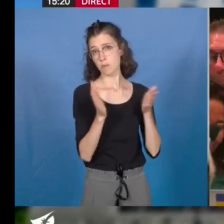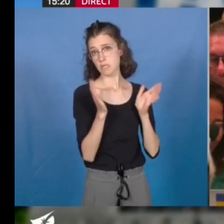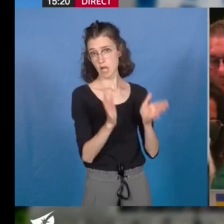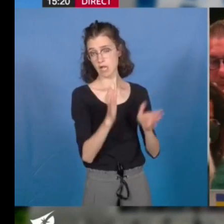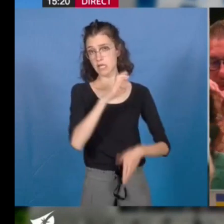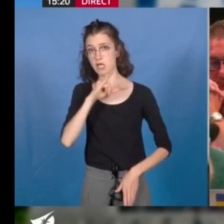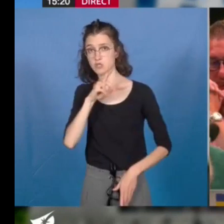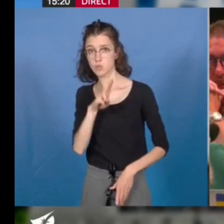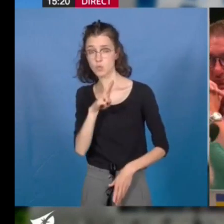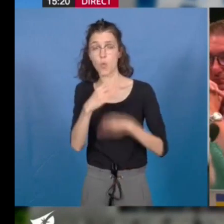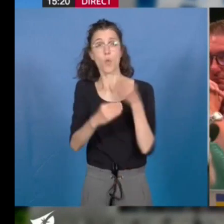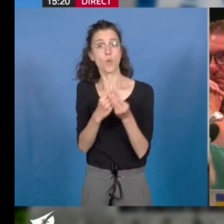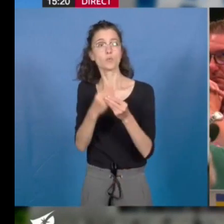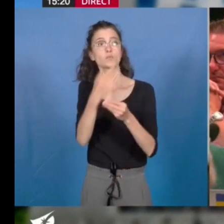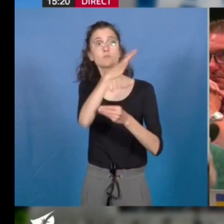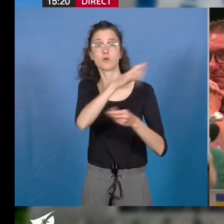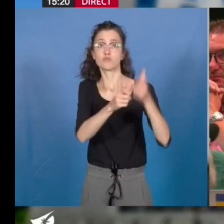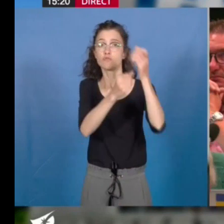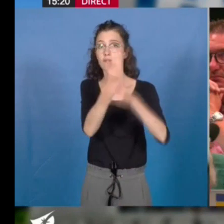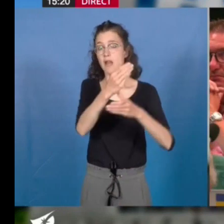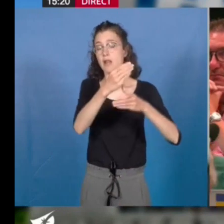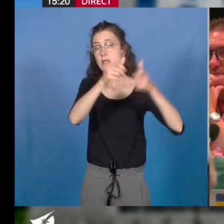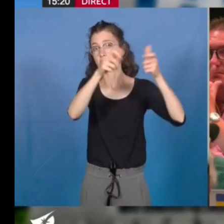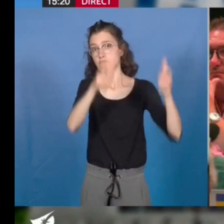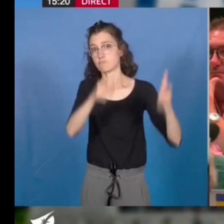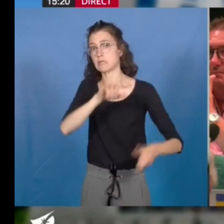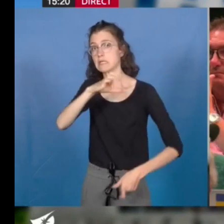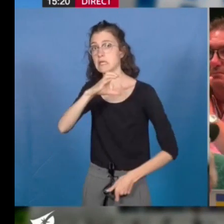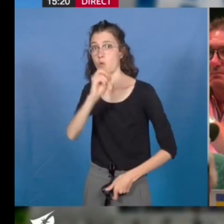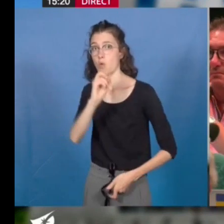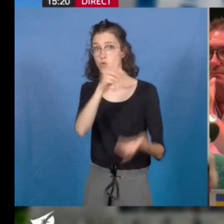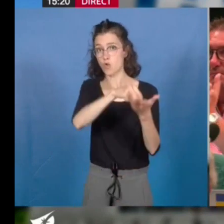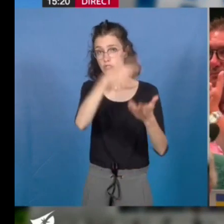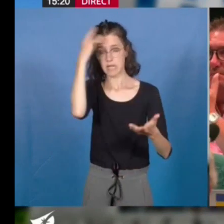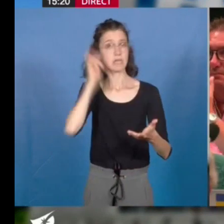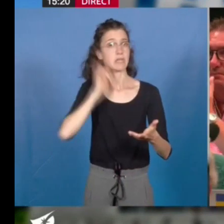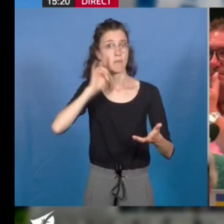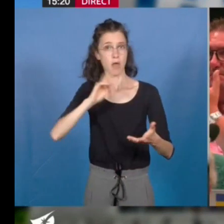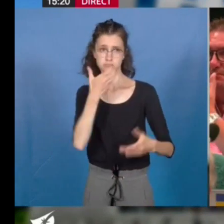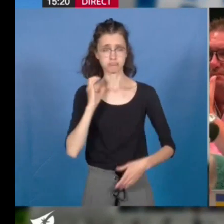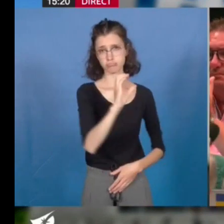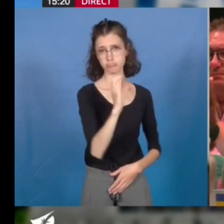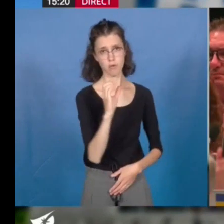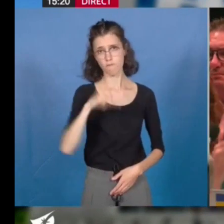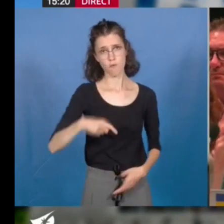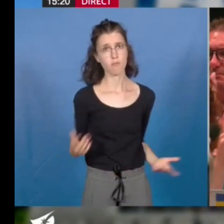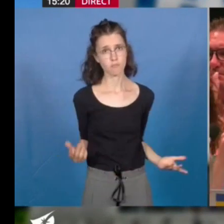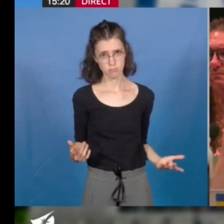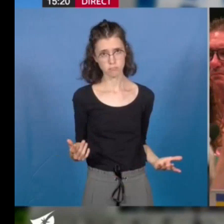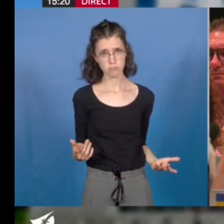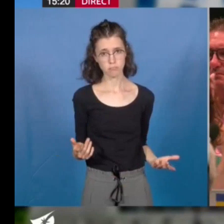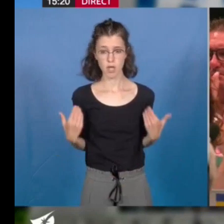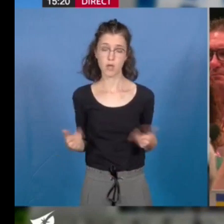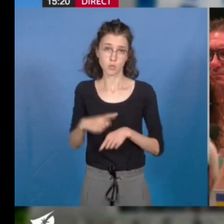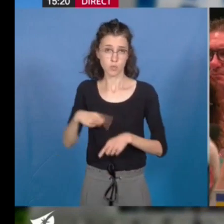l'Institut de cancérologie de l'Ouest à Saint-Herblain. A dire vrai, être de gauche,'est